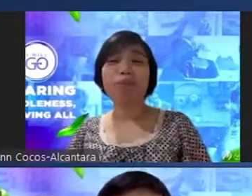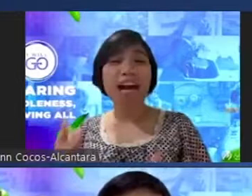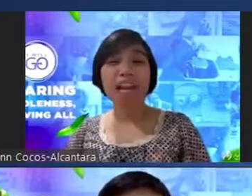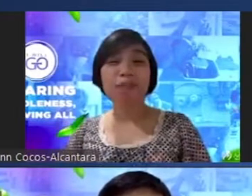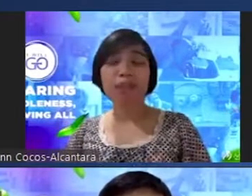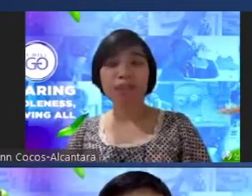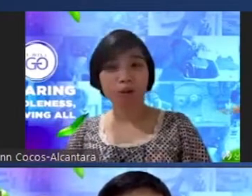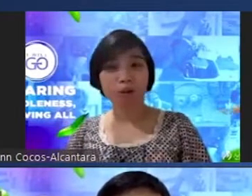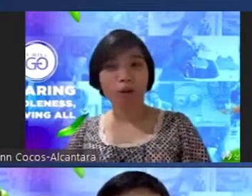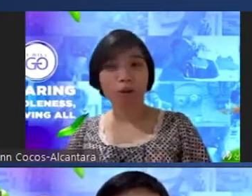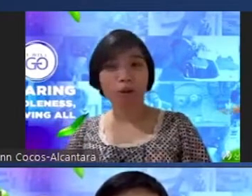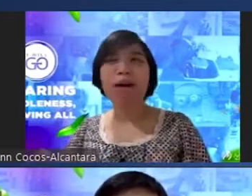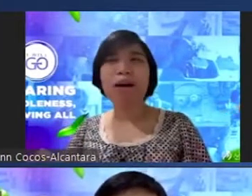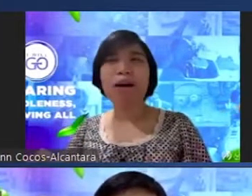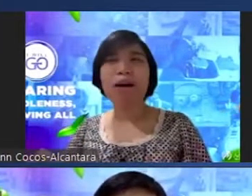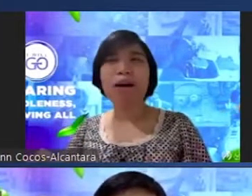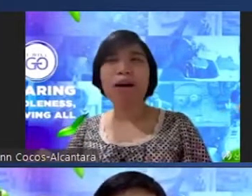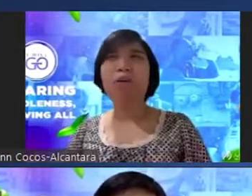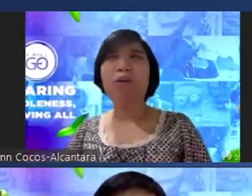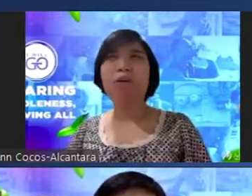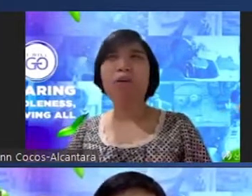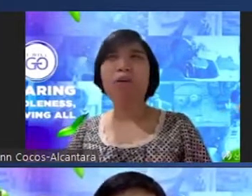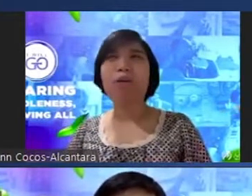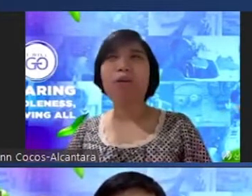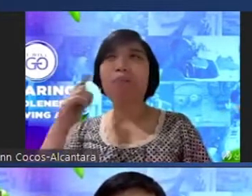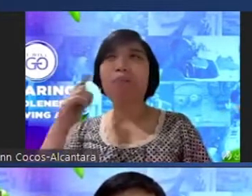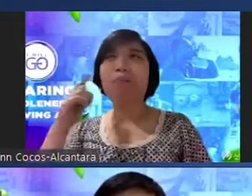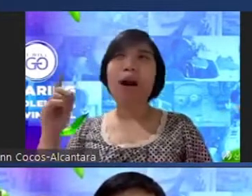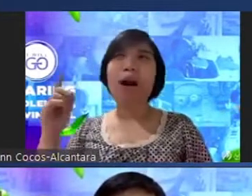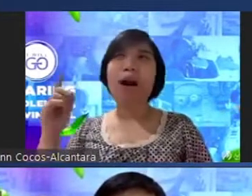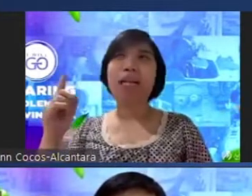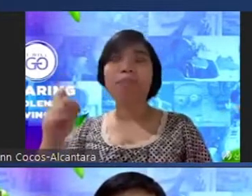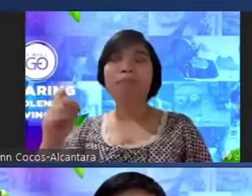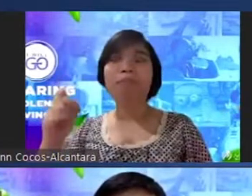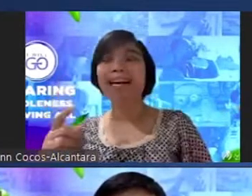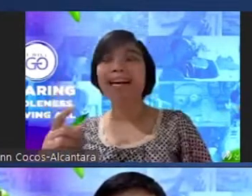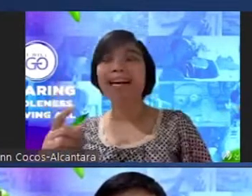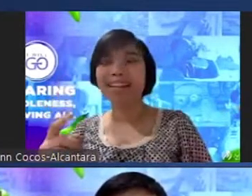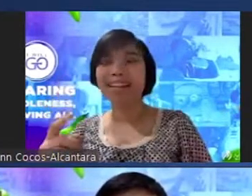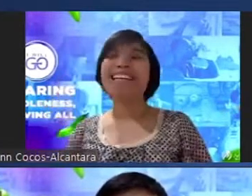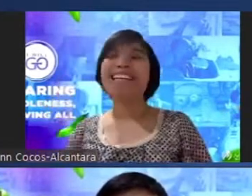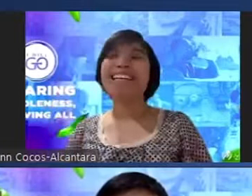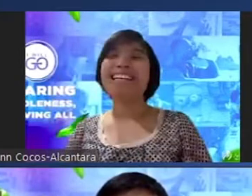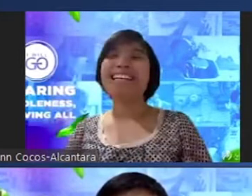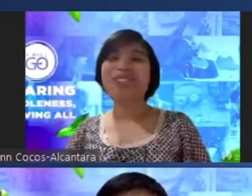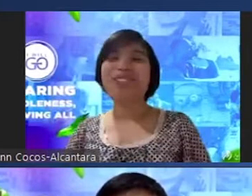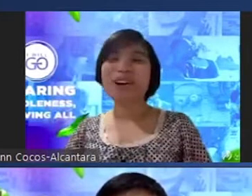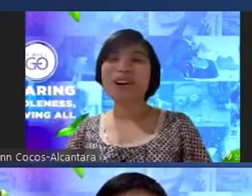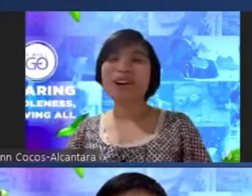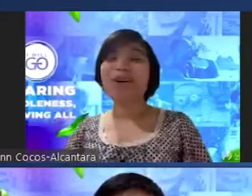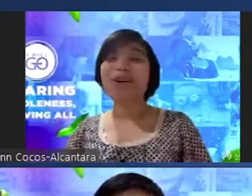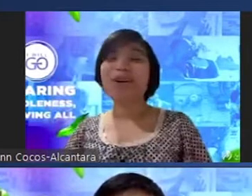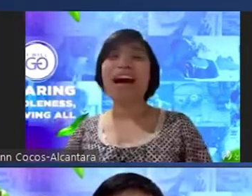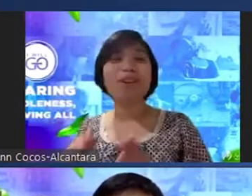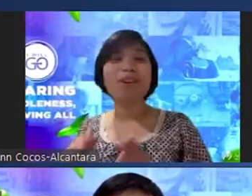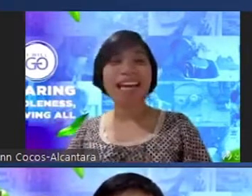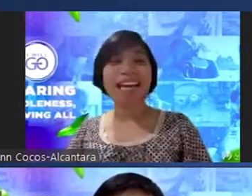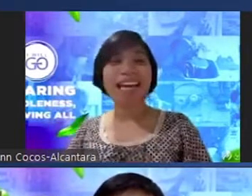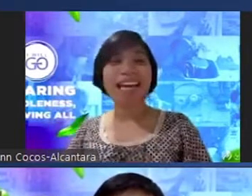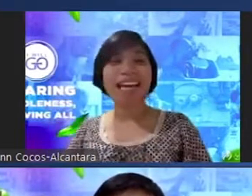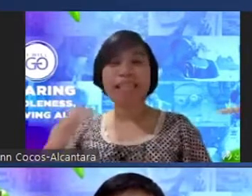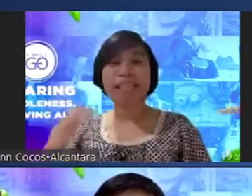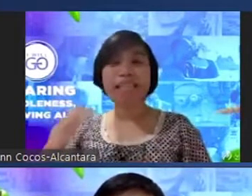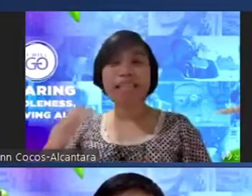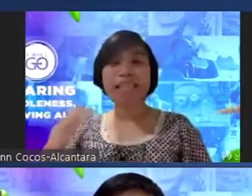nakakalimutan ko tapos biglang pag nahihirapan ako sabi ko nagpray ba ako kanina pero good thing is